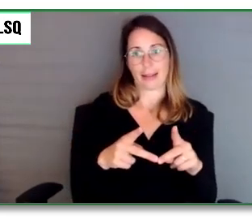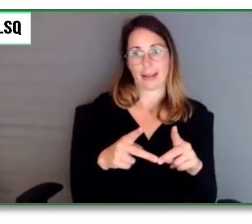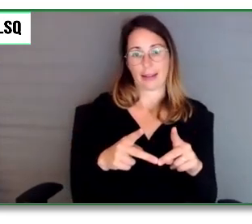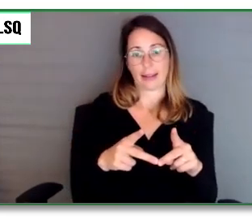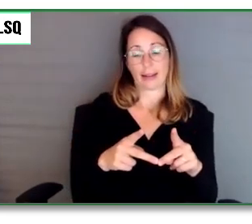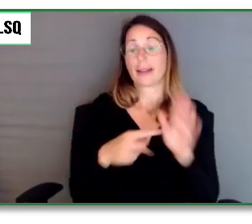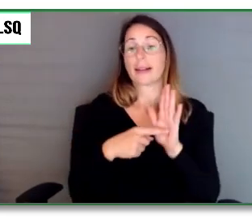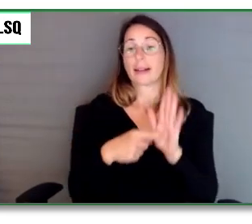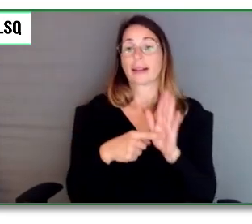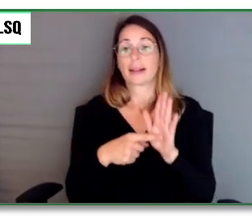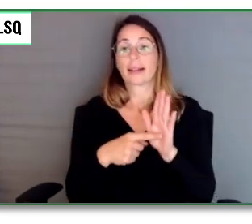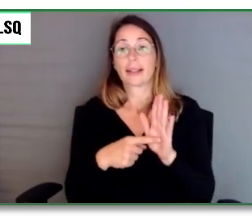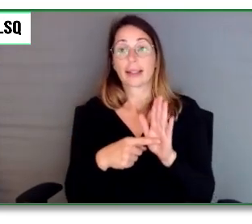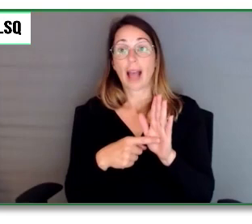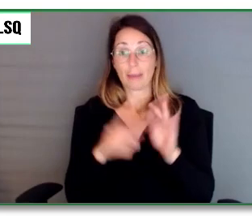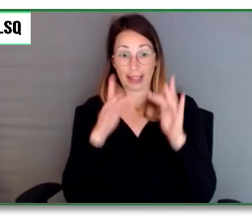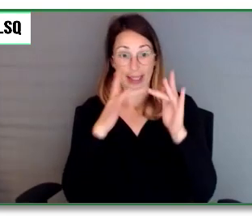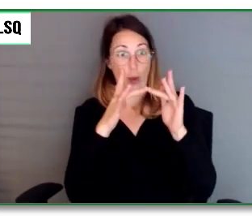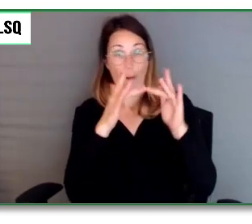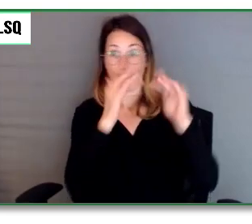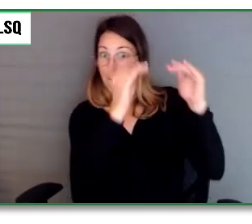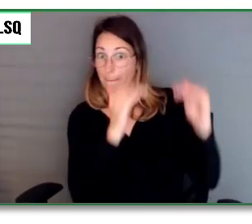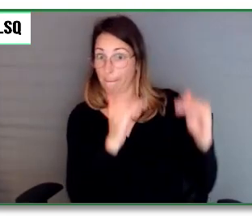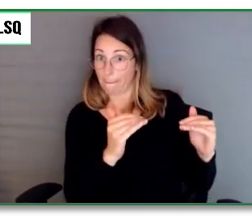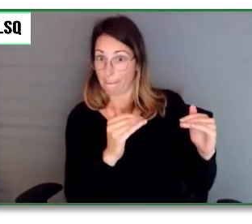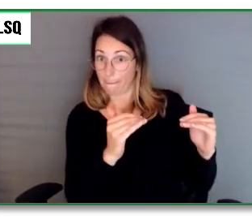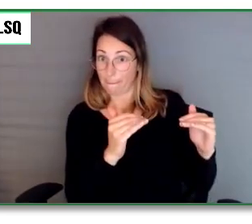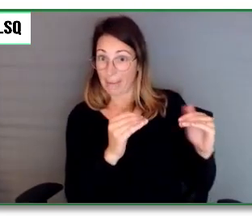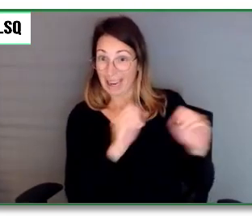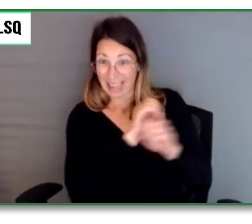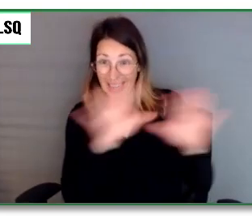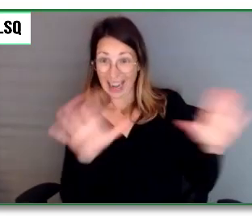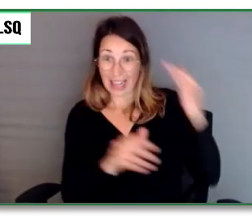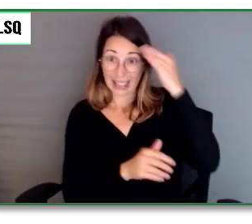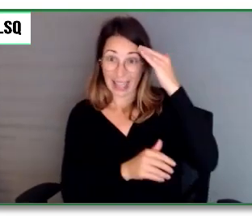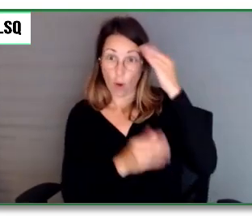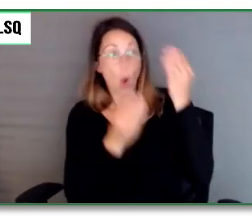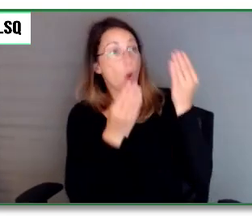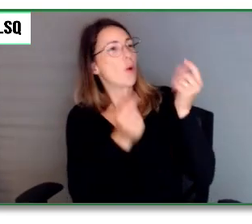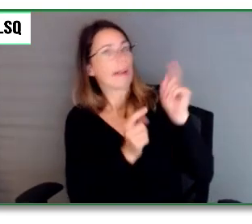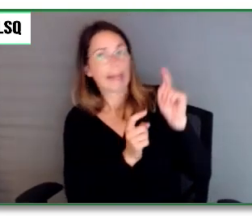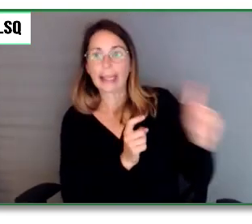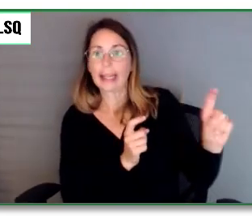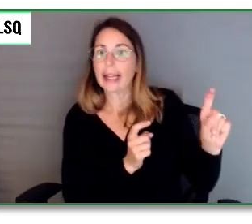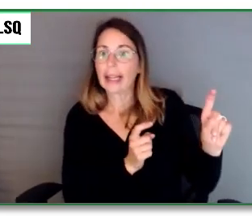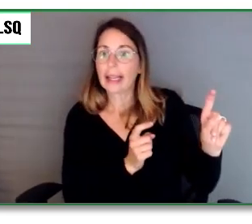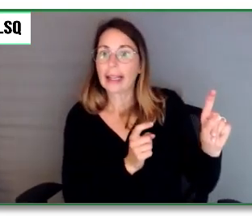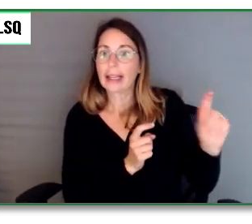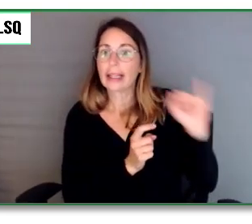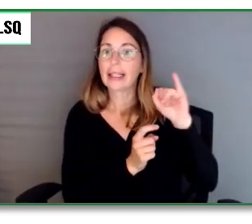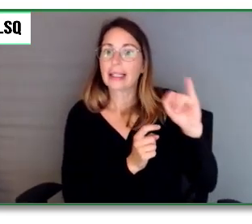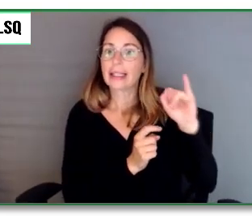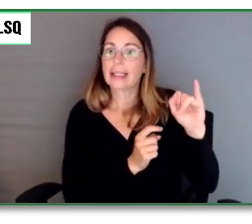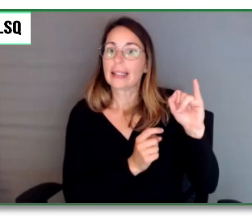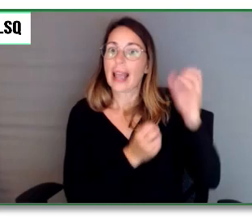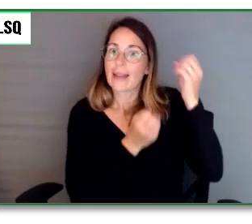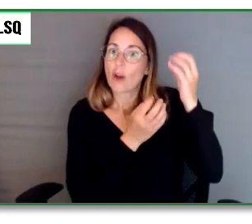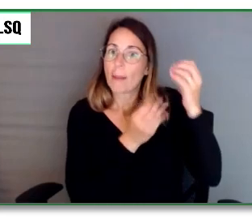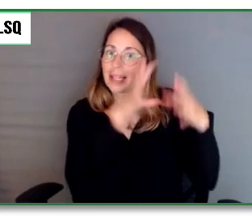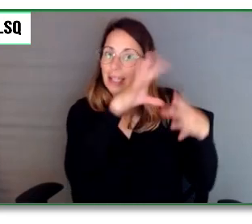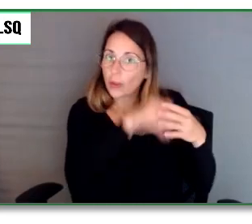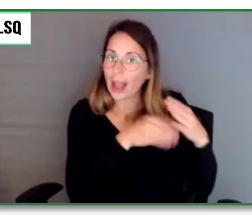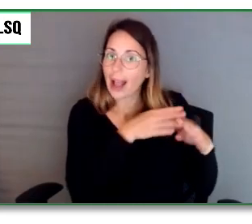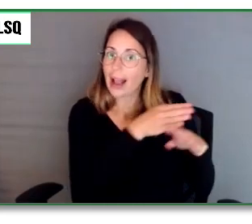qui est clairement identifié pour des informations d'accessibilité. Chaque détail, chaque carte qu'il est possible de